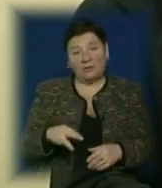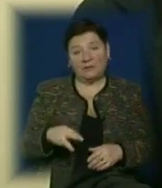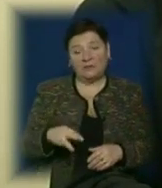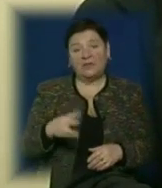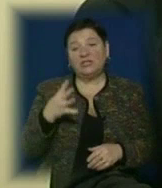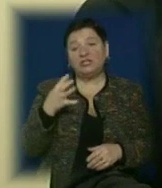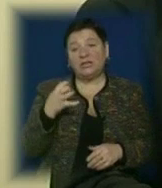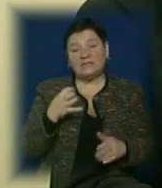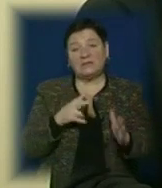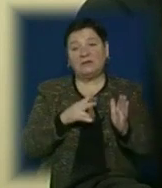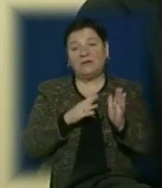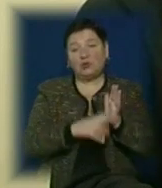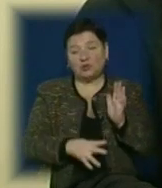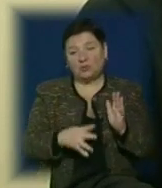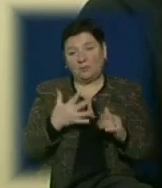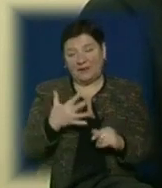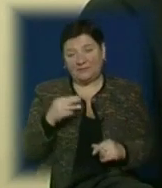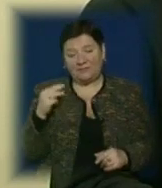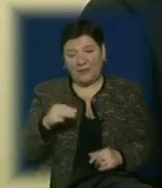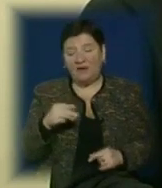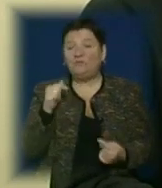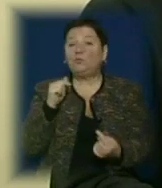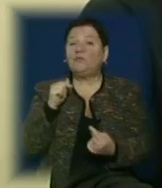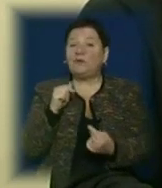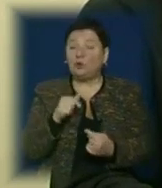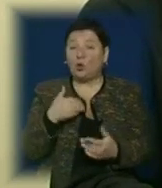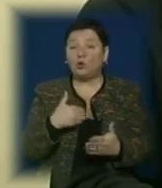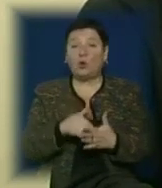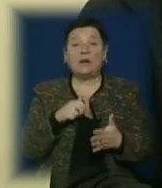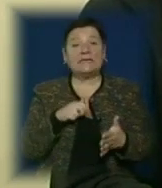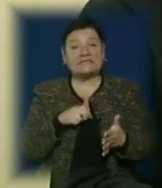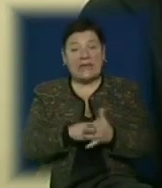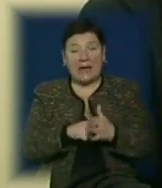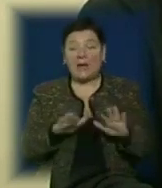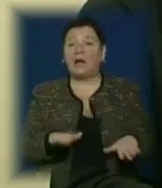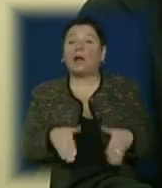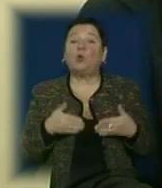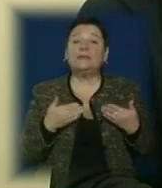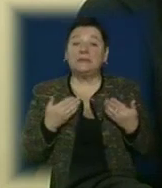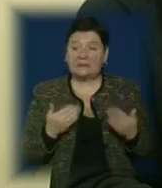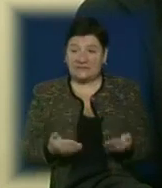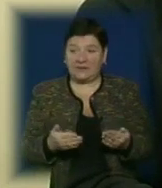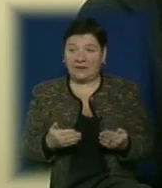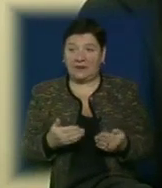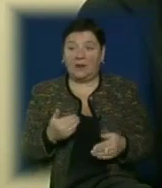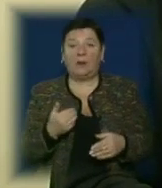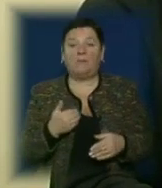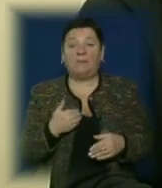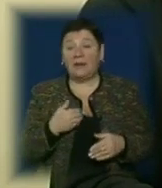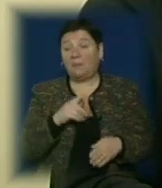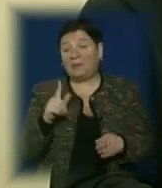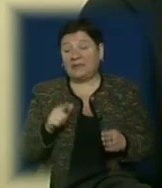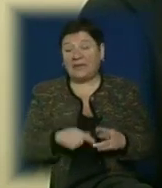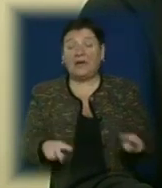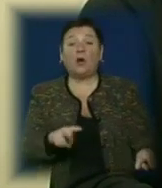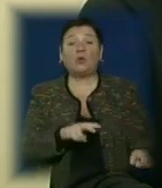тисяч 700 гривень. І відповідно до нашого листа, відповідно до рекомендацій Кабміну, ми винесли це питання